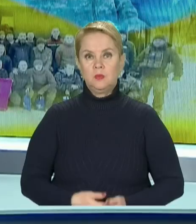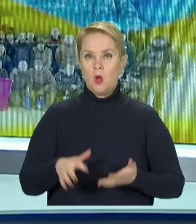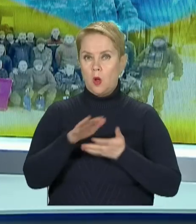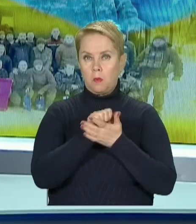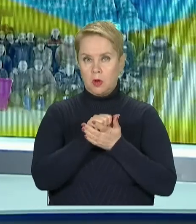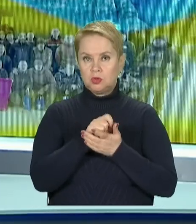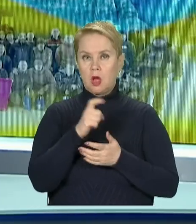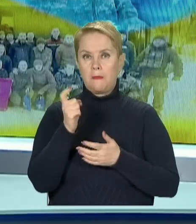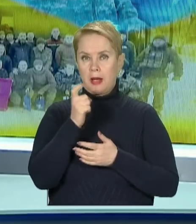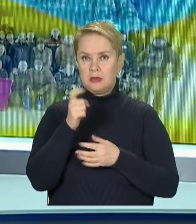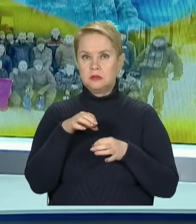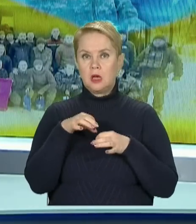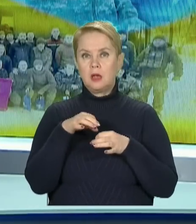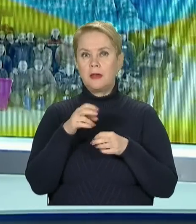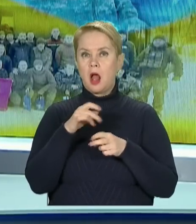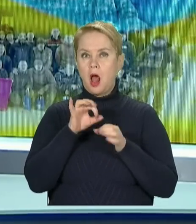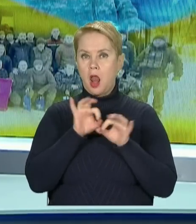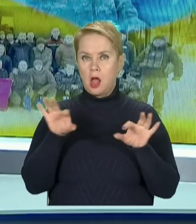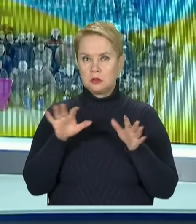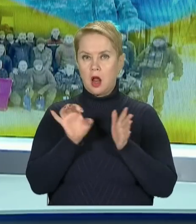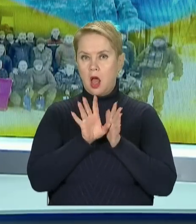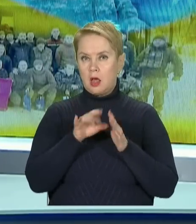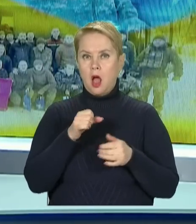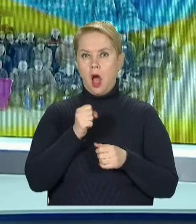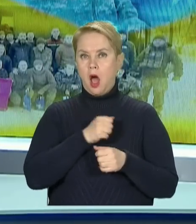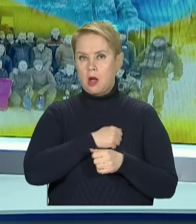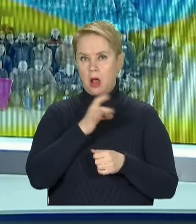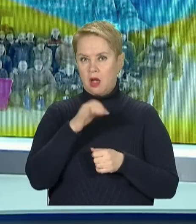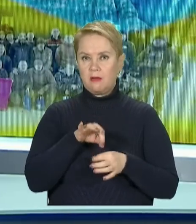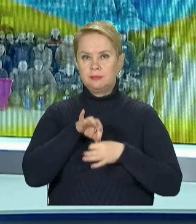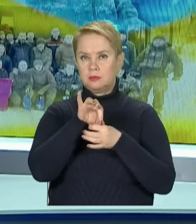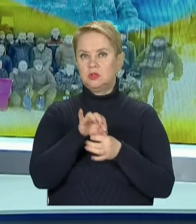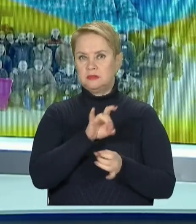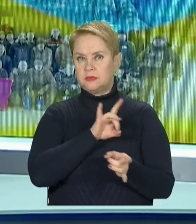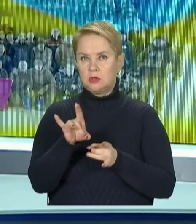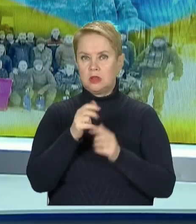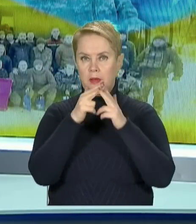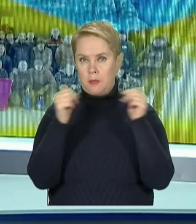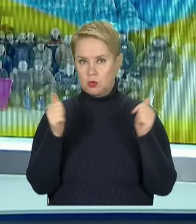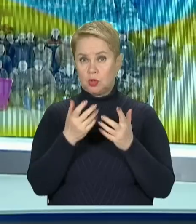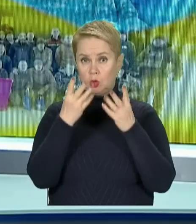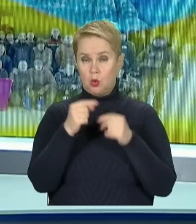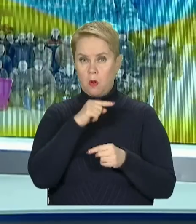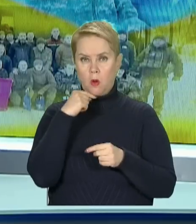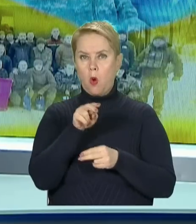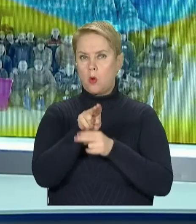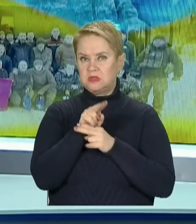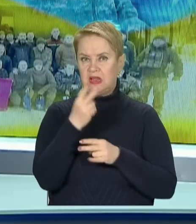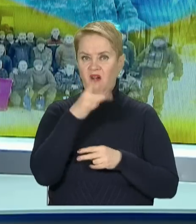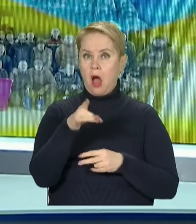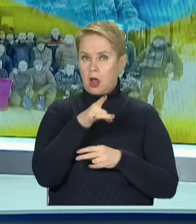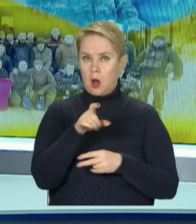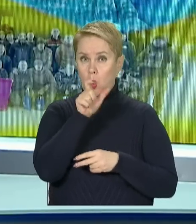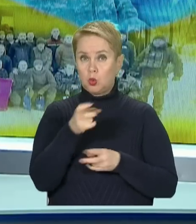Понівочене агропідприємство та електромережі. Армія РФ продовжує тероризувати Дніпропетровщину. За добу окупанта обстріляли два